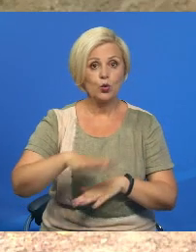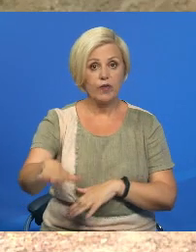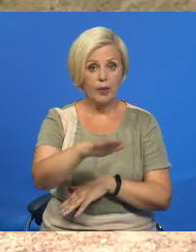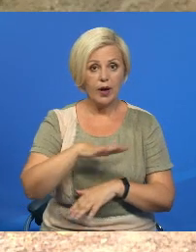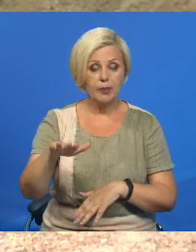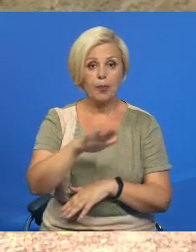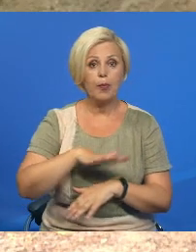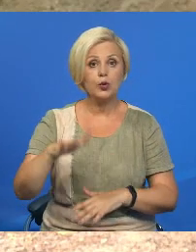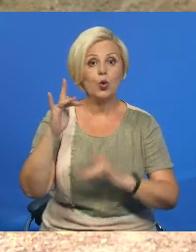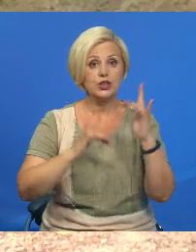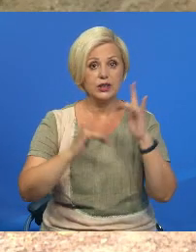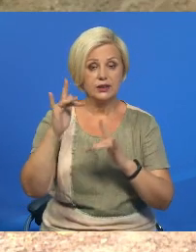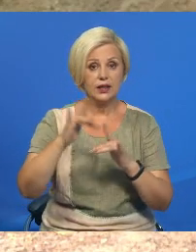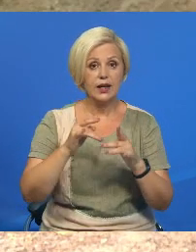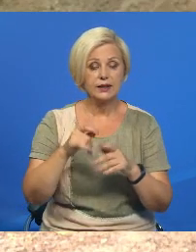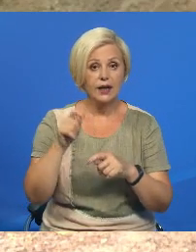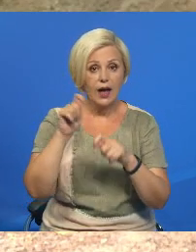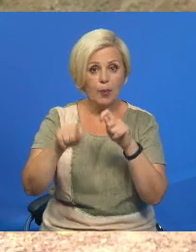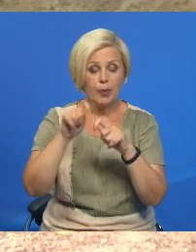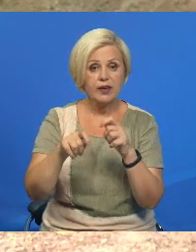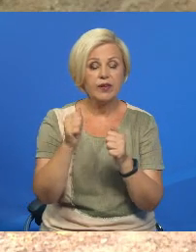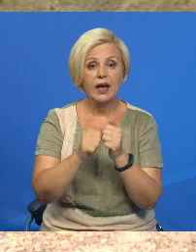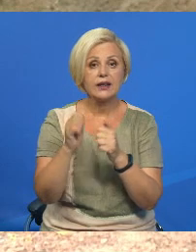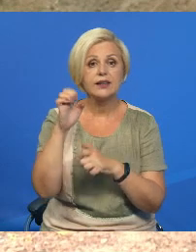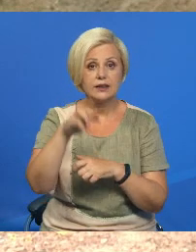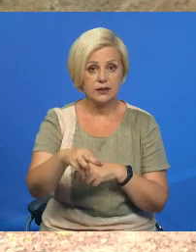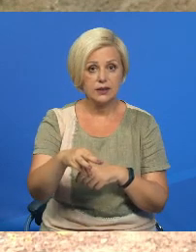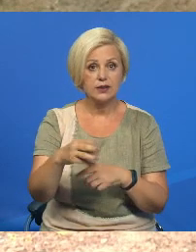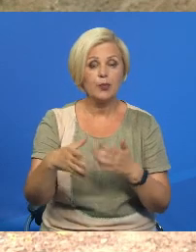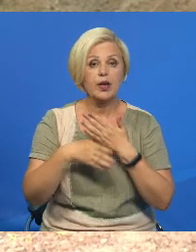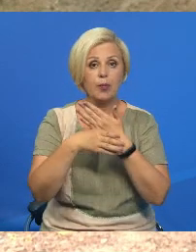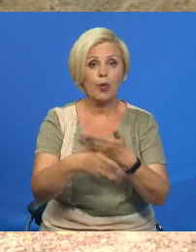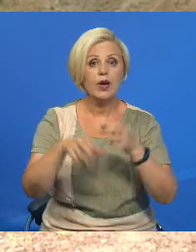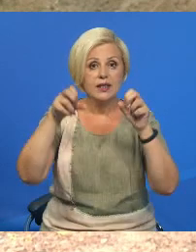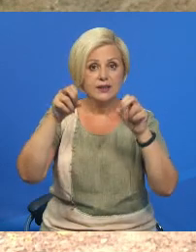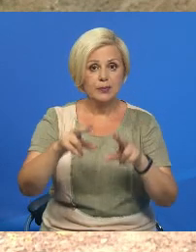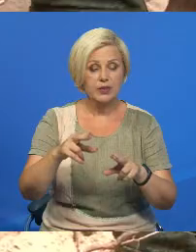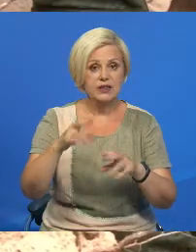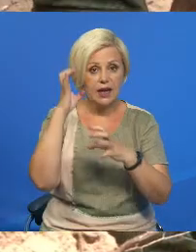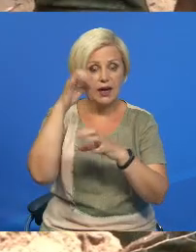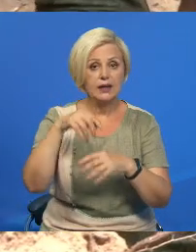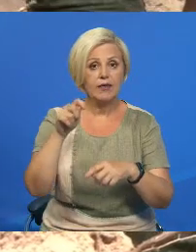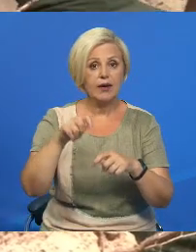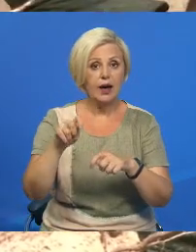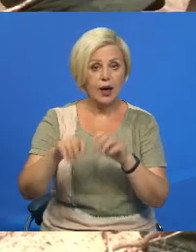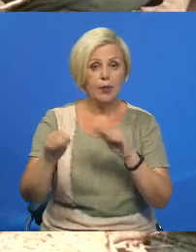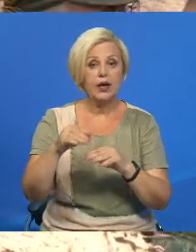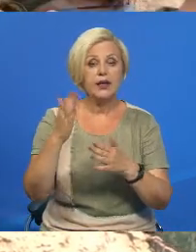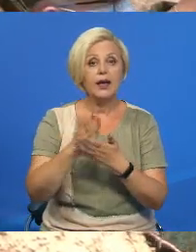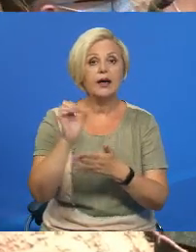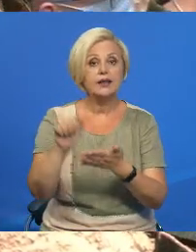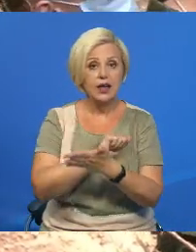Площадь лесного массива прорабатывается сантиметр за сантиметром при помощи специального оборудования. Выучение актов